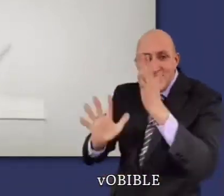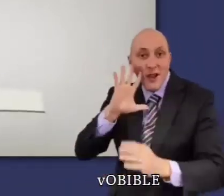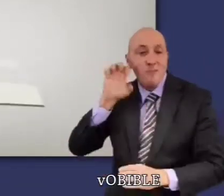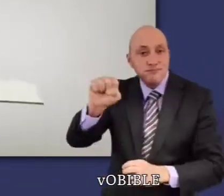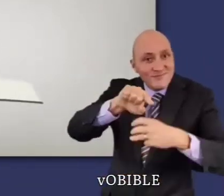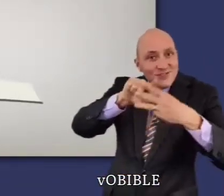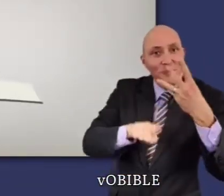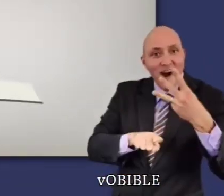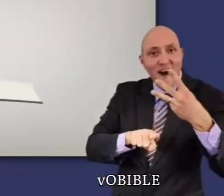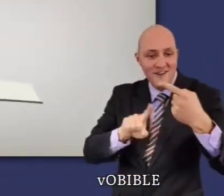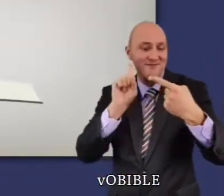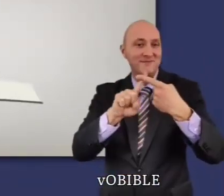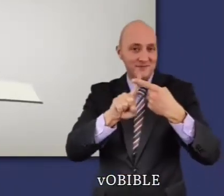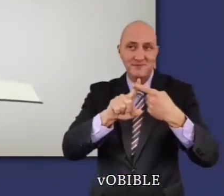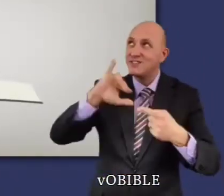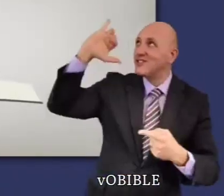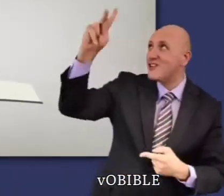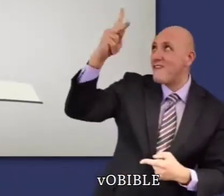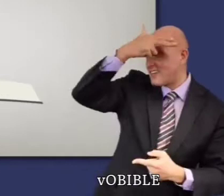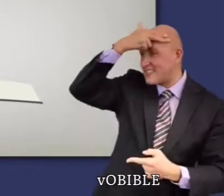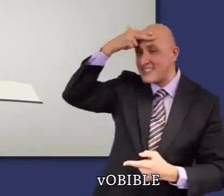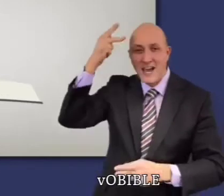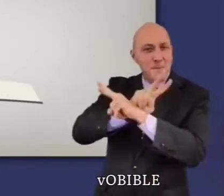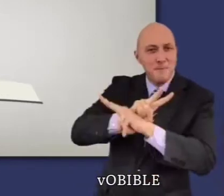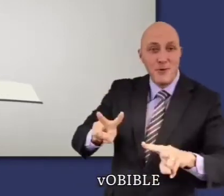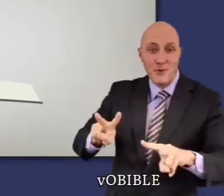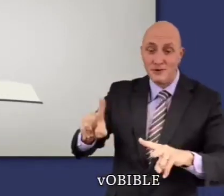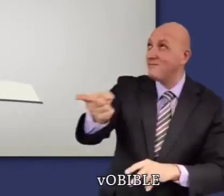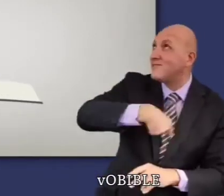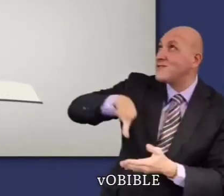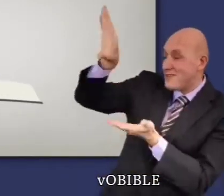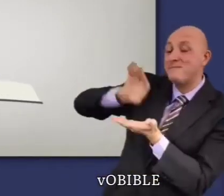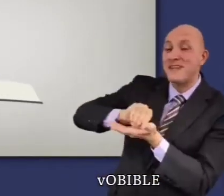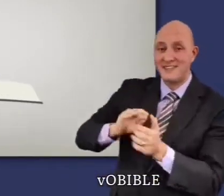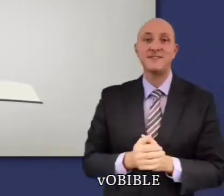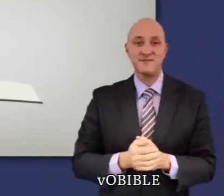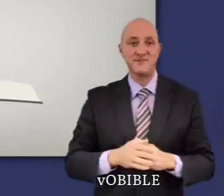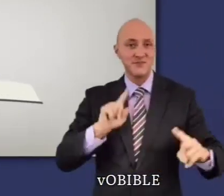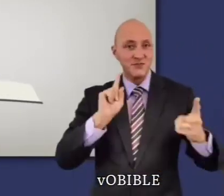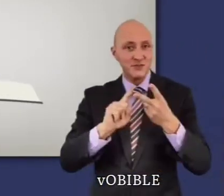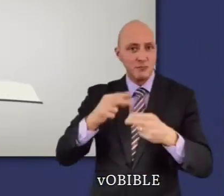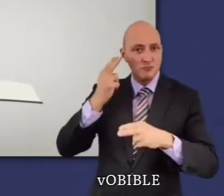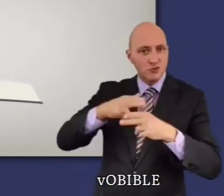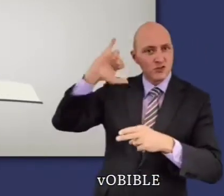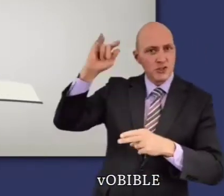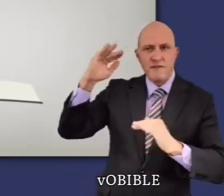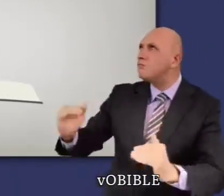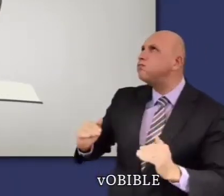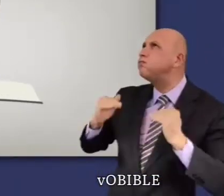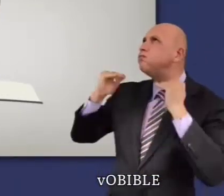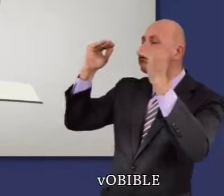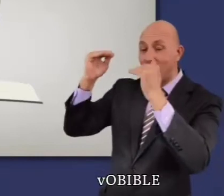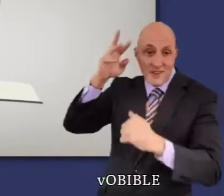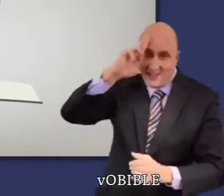Au cours de votre lecture du livre du Lévitique, vous verrez que nous devons nous efforcer d'imiter Jéhovah en étant saints. Vous